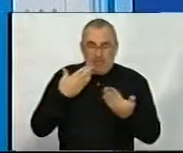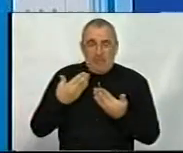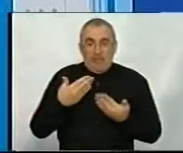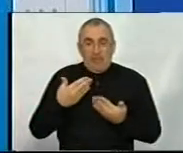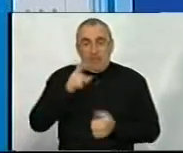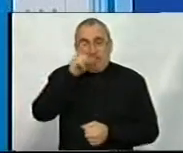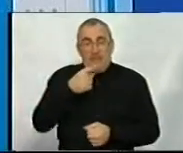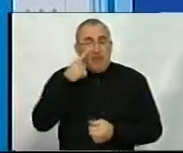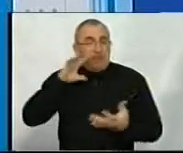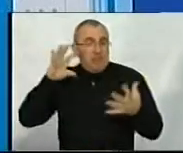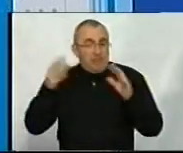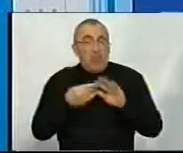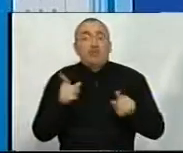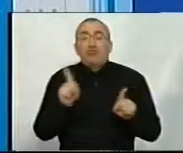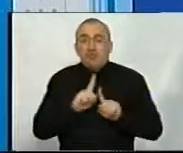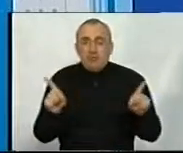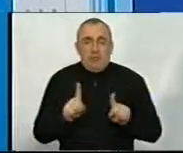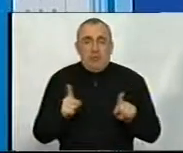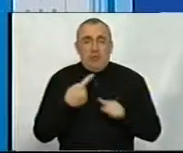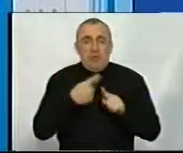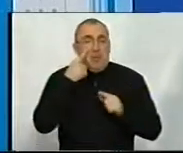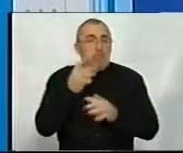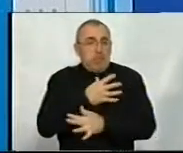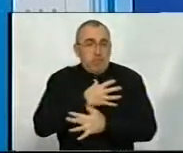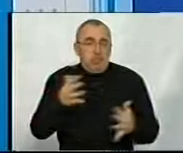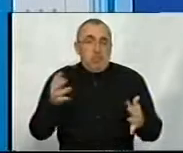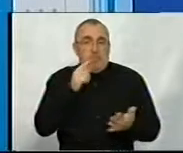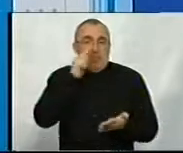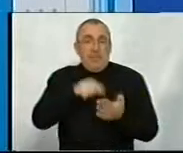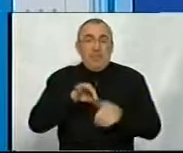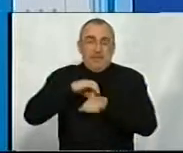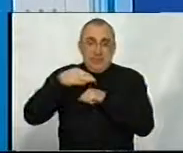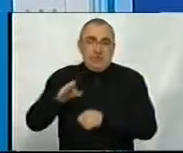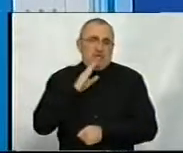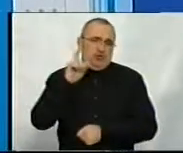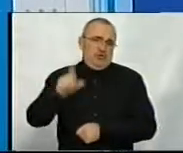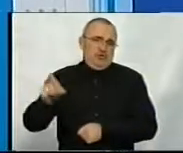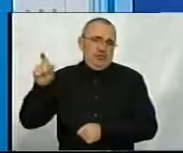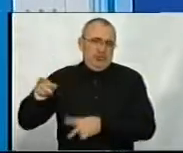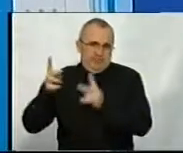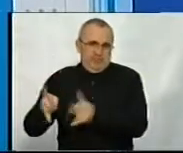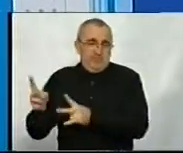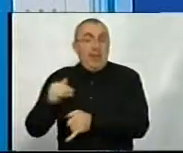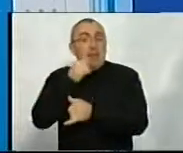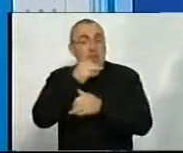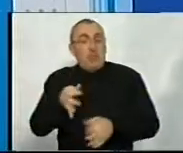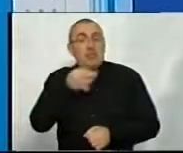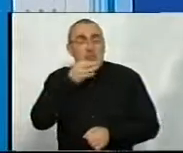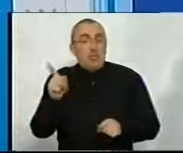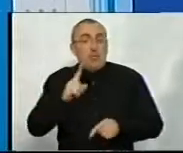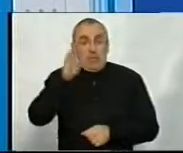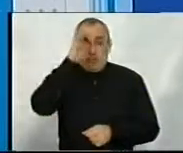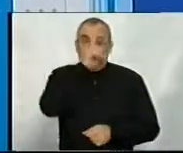статистика показує, що це більше підпадають під насилля жінки. Але не можна говорити, що